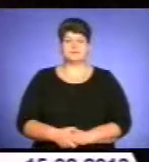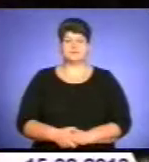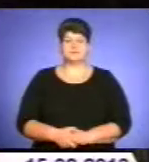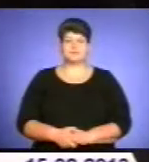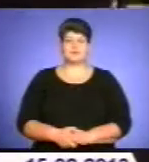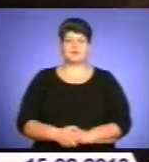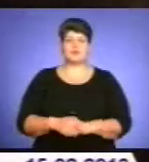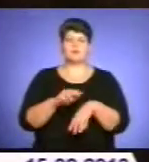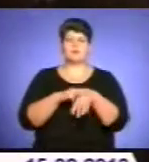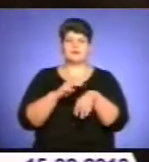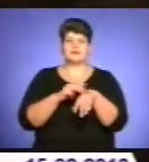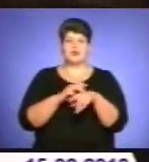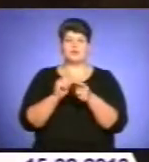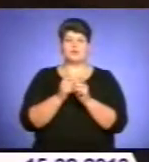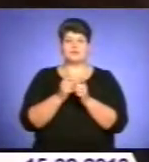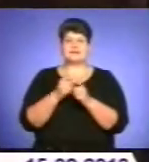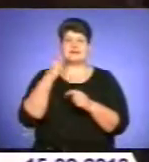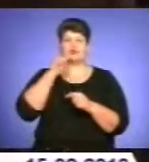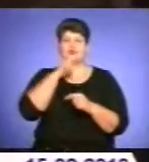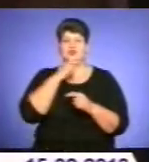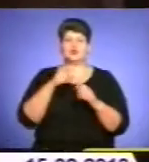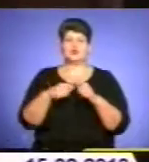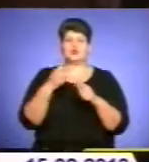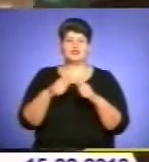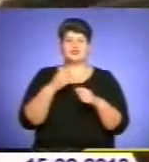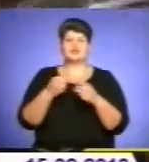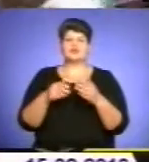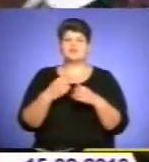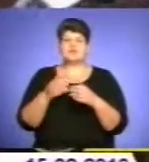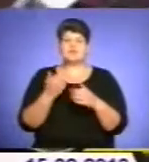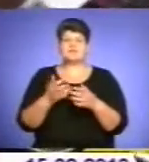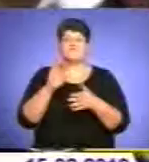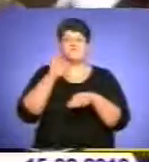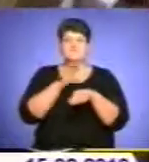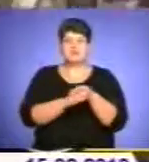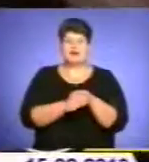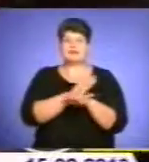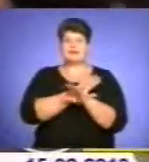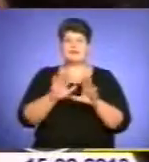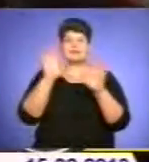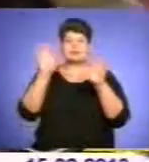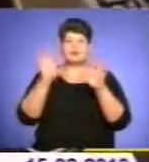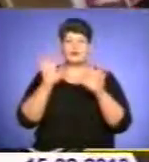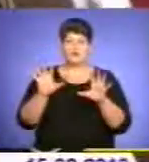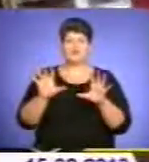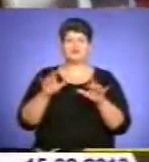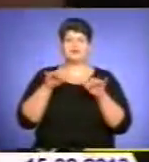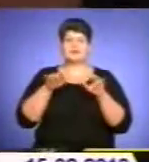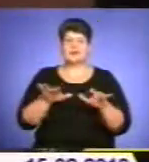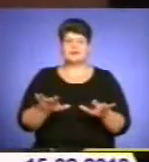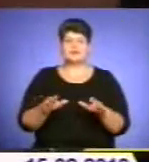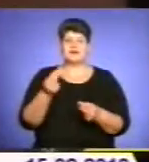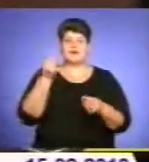Оперативники управління боротьби з економічною злочинністю тернопільської міліції викрили факт незаконної діяльності підпільного грального закладу.